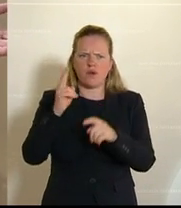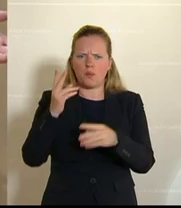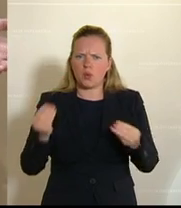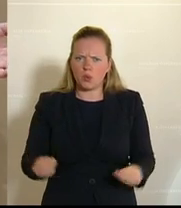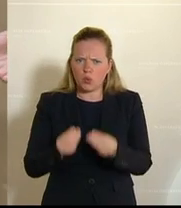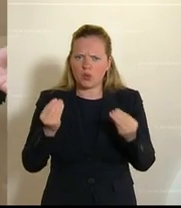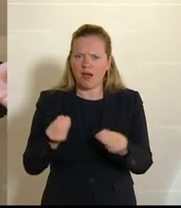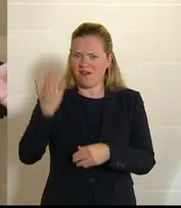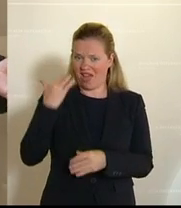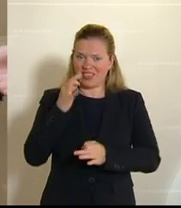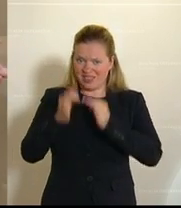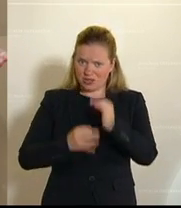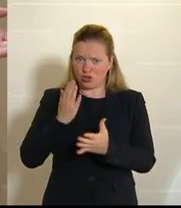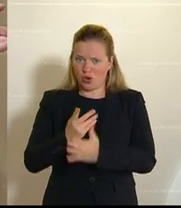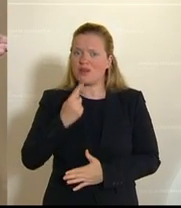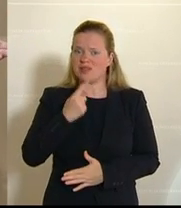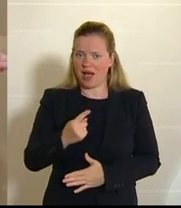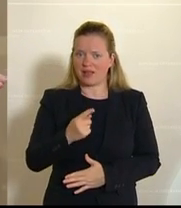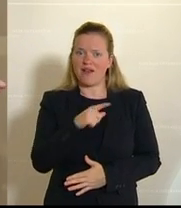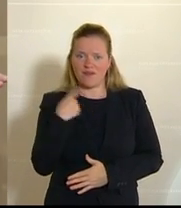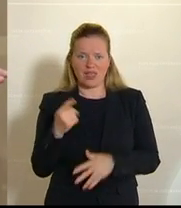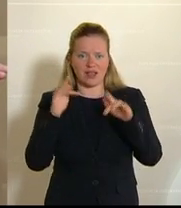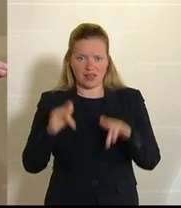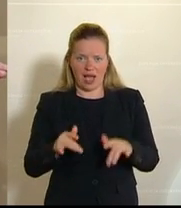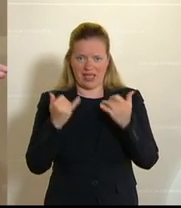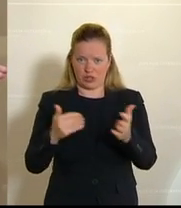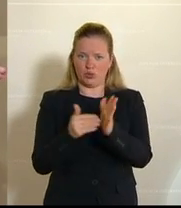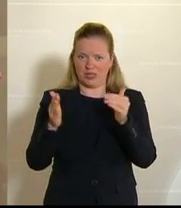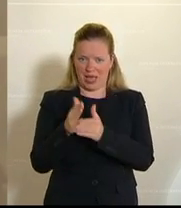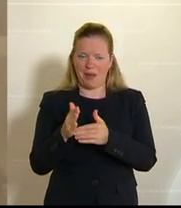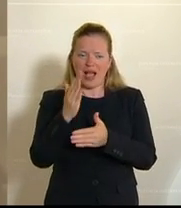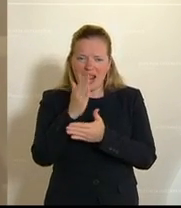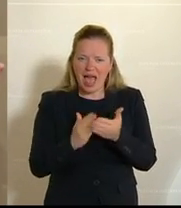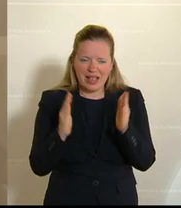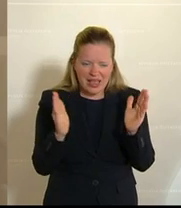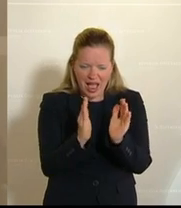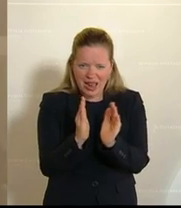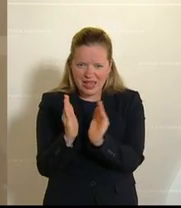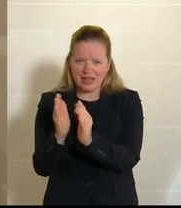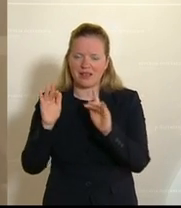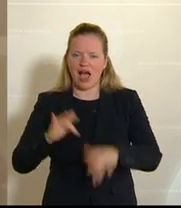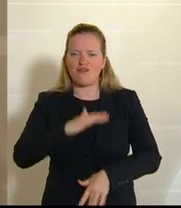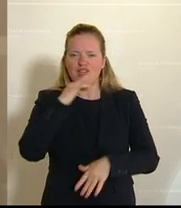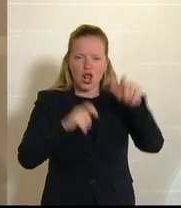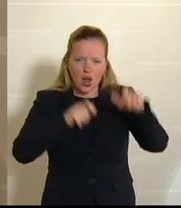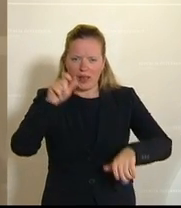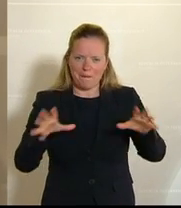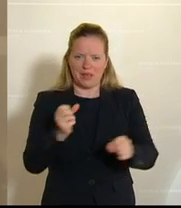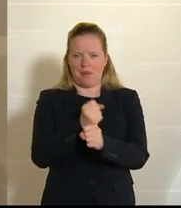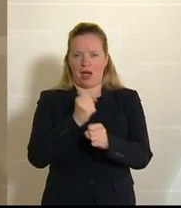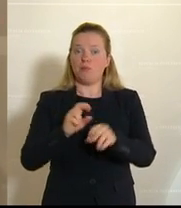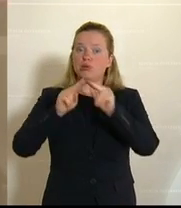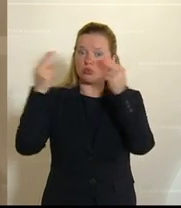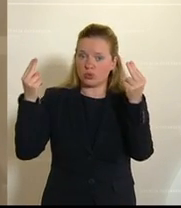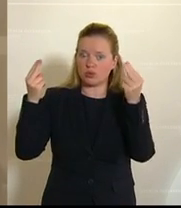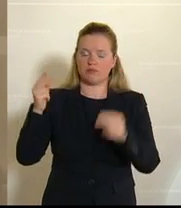was ich am Dienstag ja auch schon einmal erwähnt habe. Wir haben ein massiv kleinteiliges System hier in Österreich, wo irrsinnig viele Leute mitspielen. Und der Bund ist einer davon.